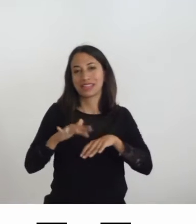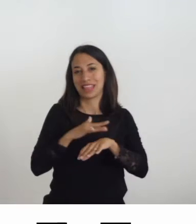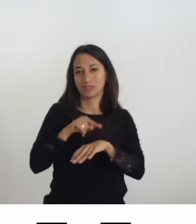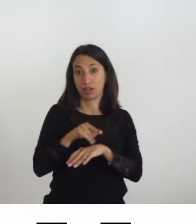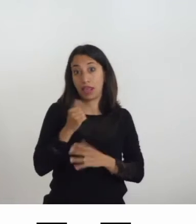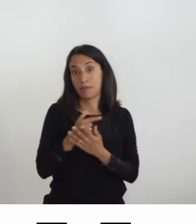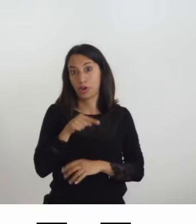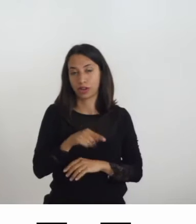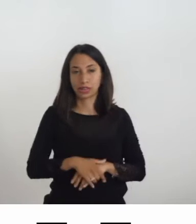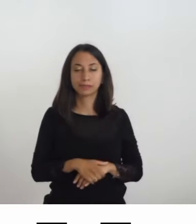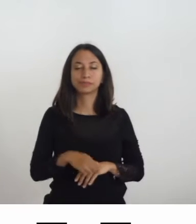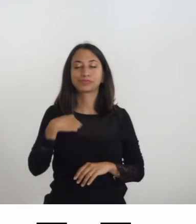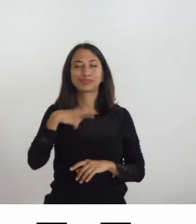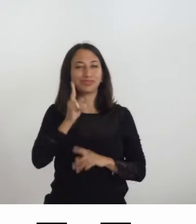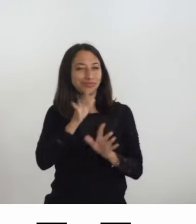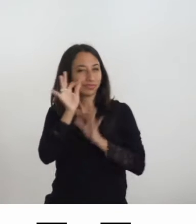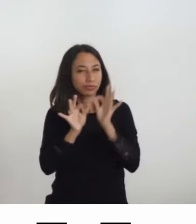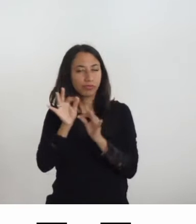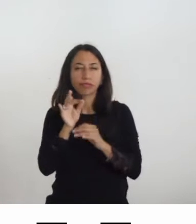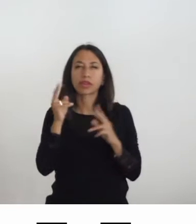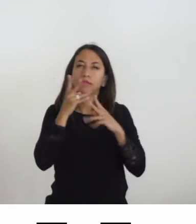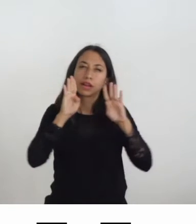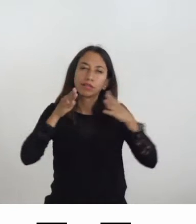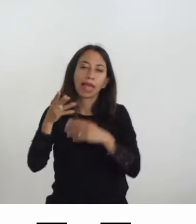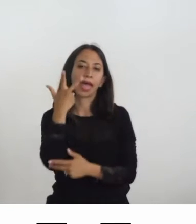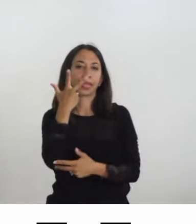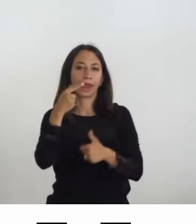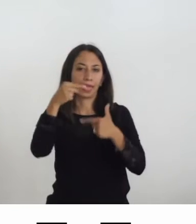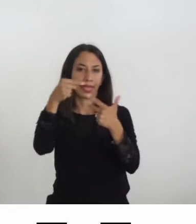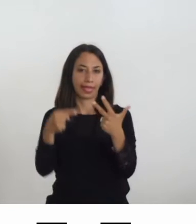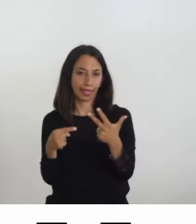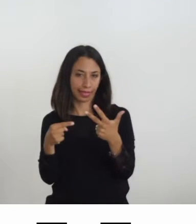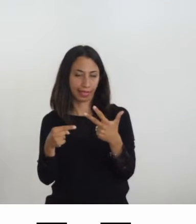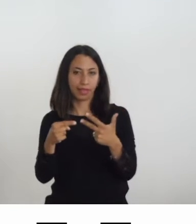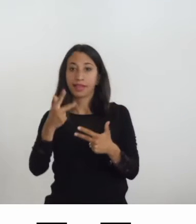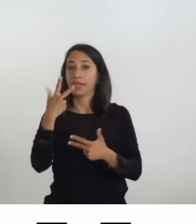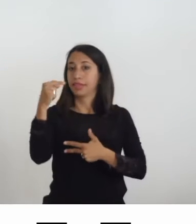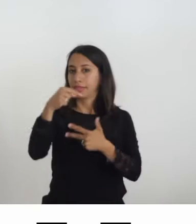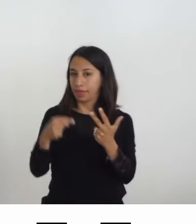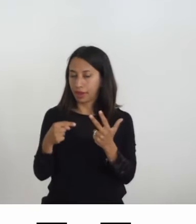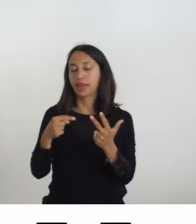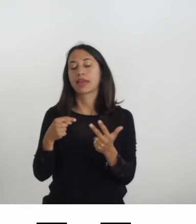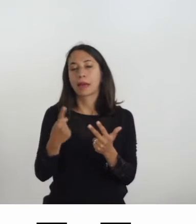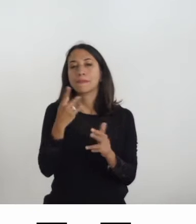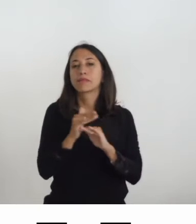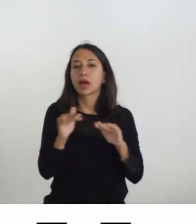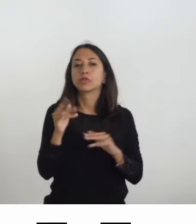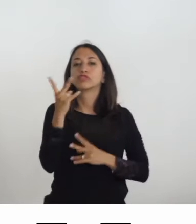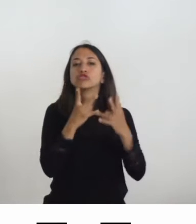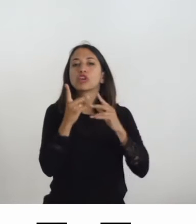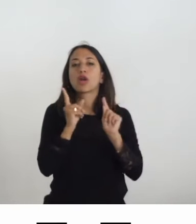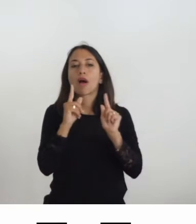Dividerò il mio intervento su tre punti, ovvero cercherò per prima cosa di motivare perché è